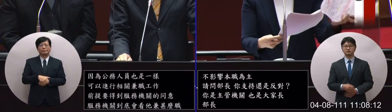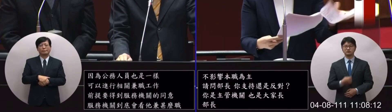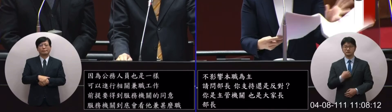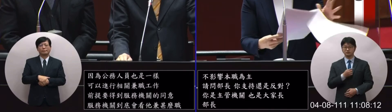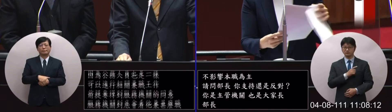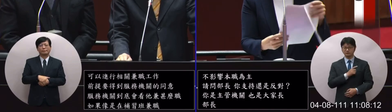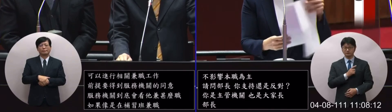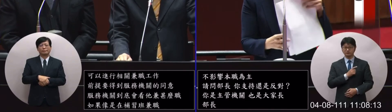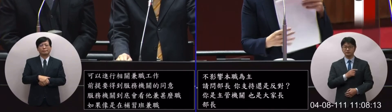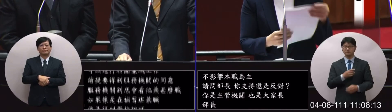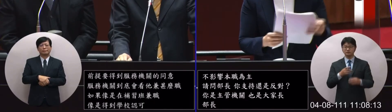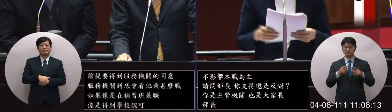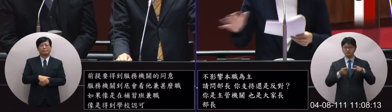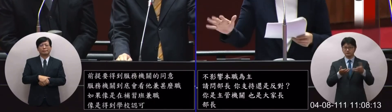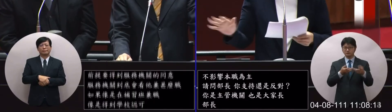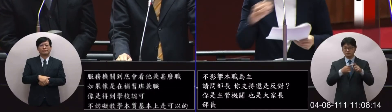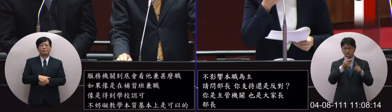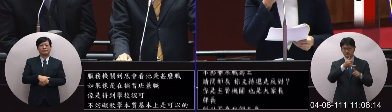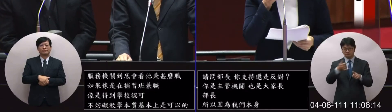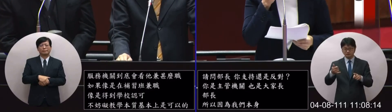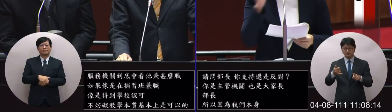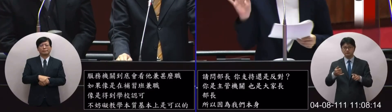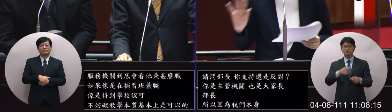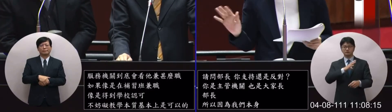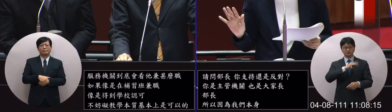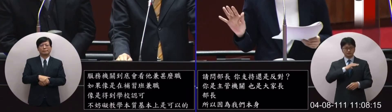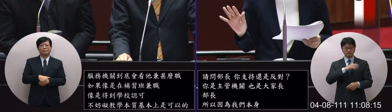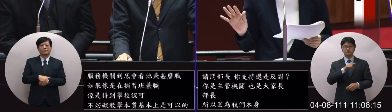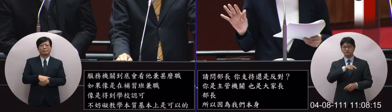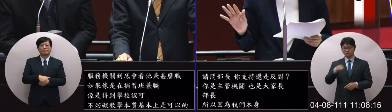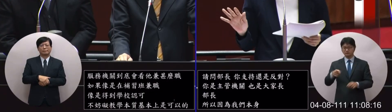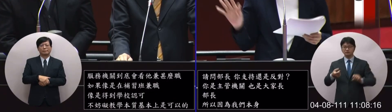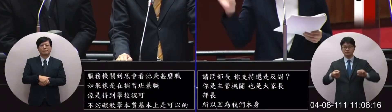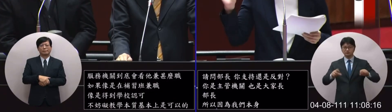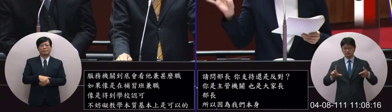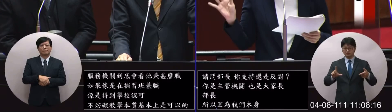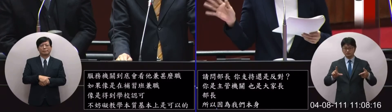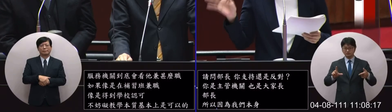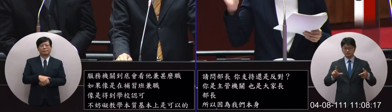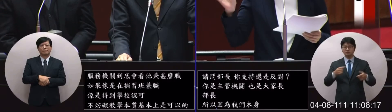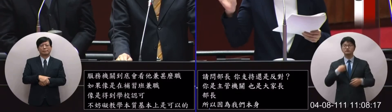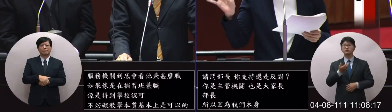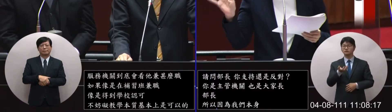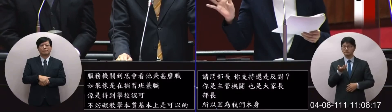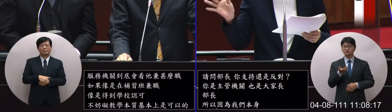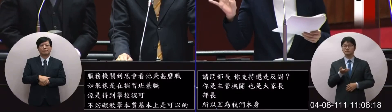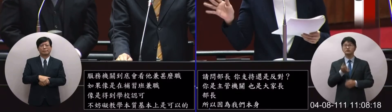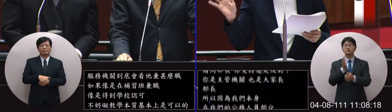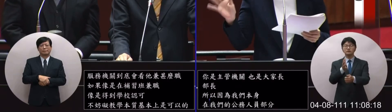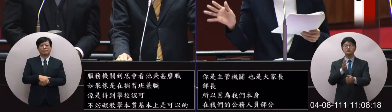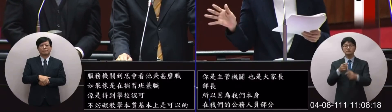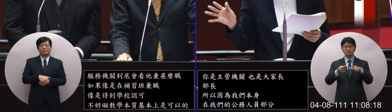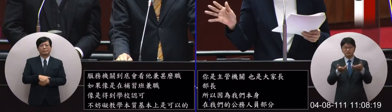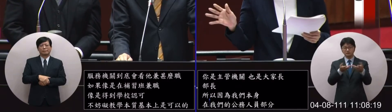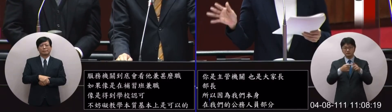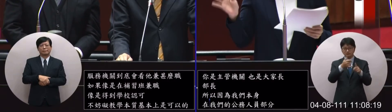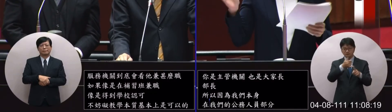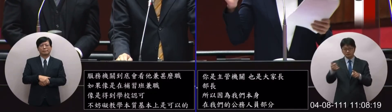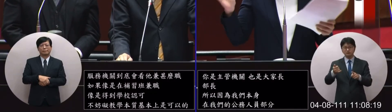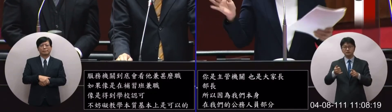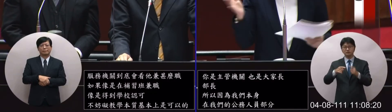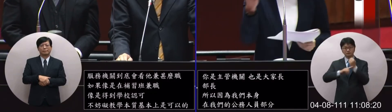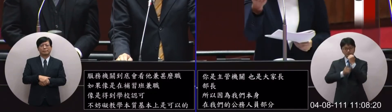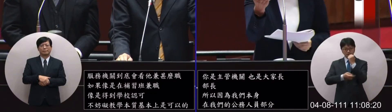我們的公務人員的部分跟教師是不一樣的我剛剛講的是公務人員的服務法的修正